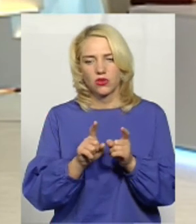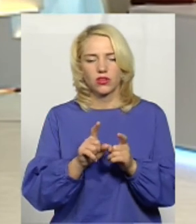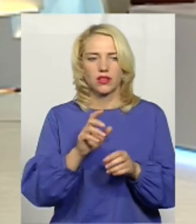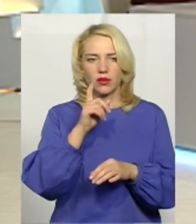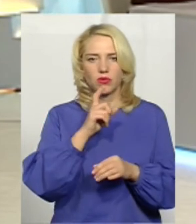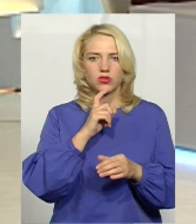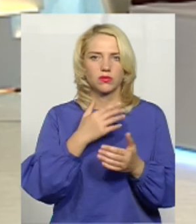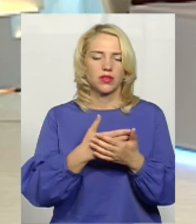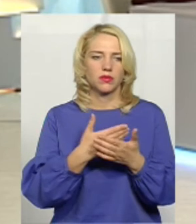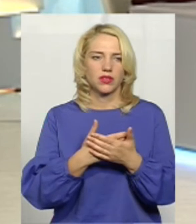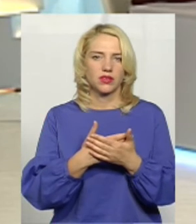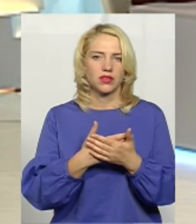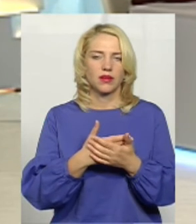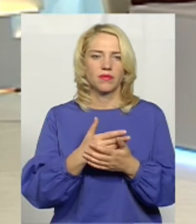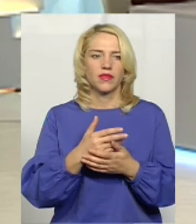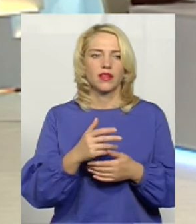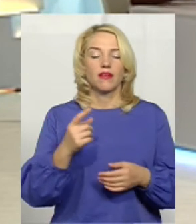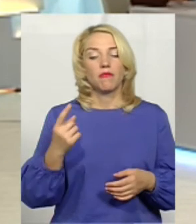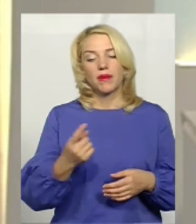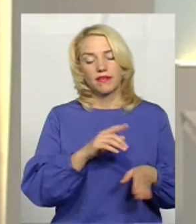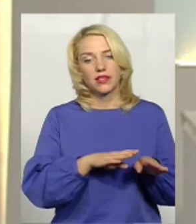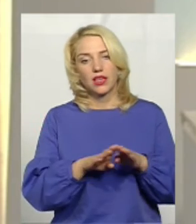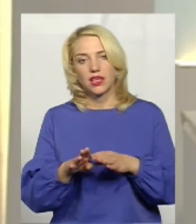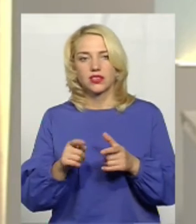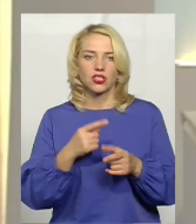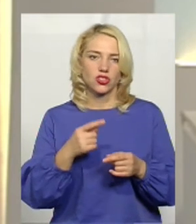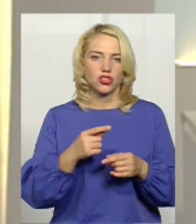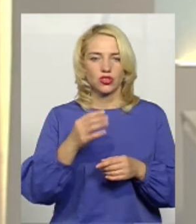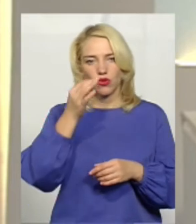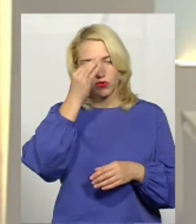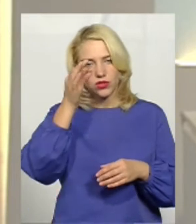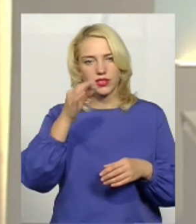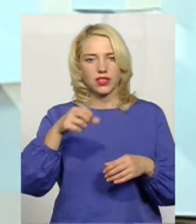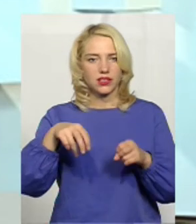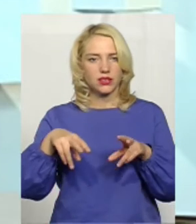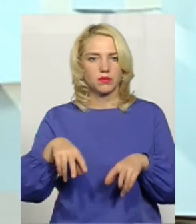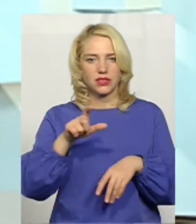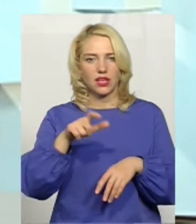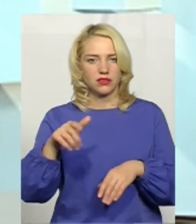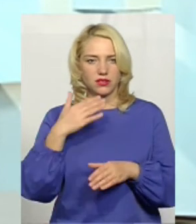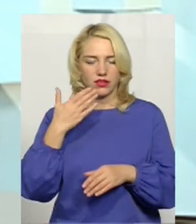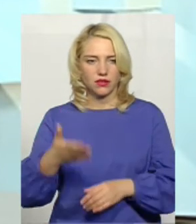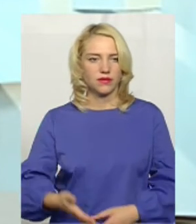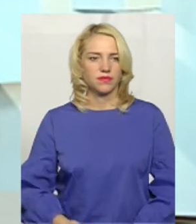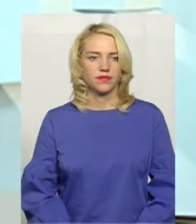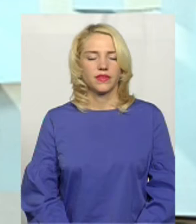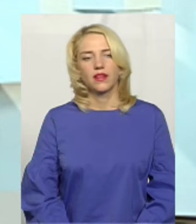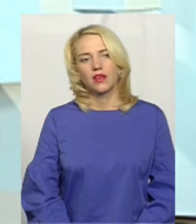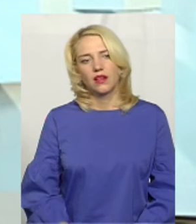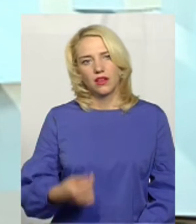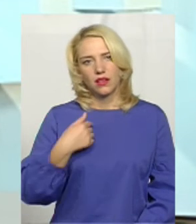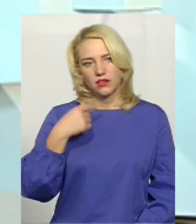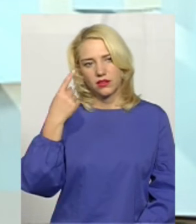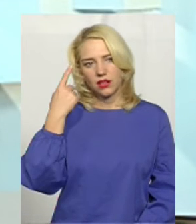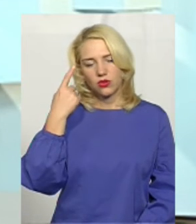непорозуміння в первинній ланці, чи до вузьких спеціалістів вторинна ланка? Ну, я думаю,